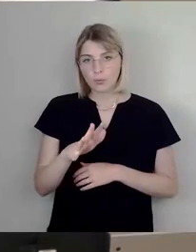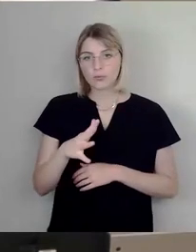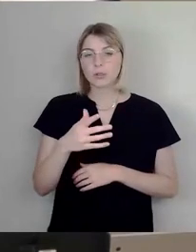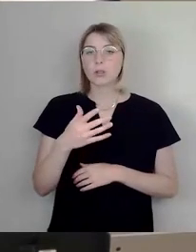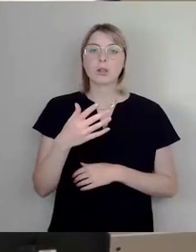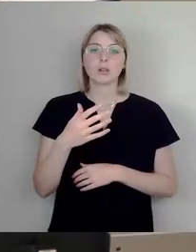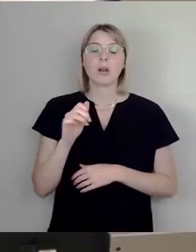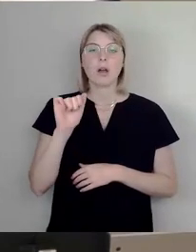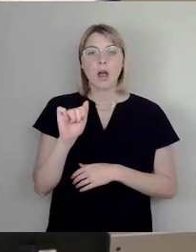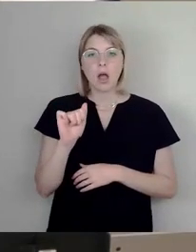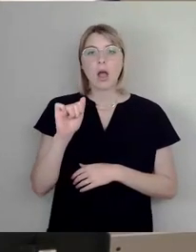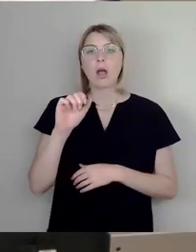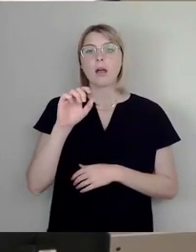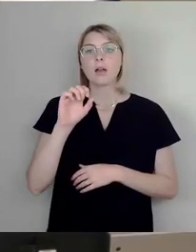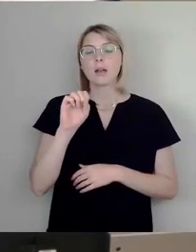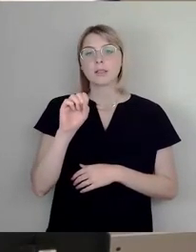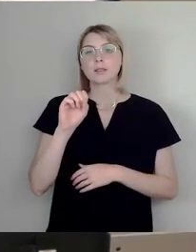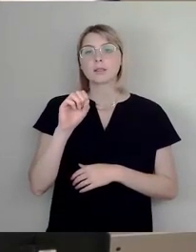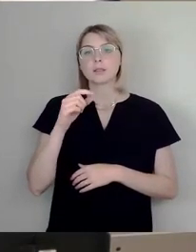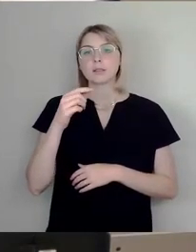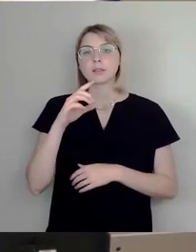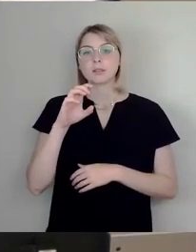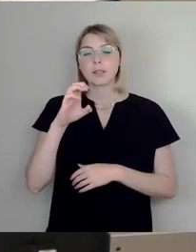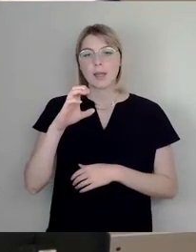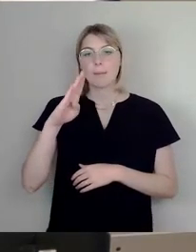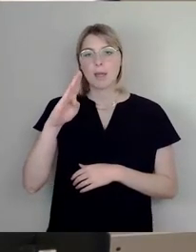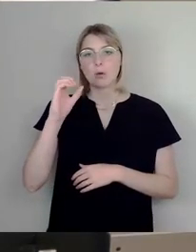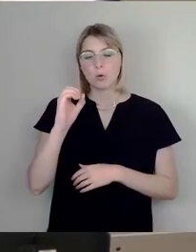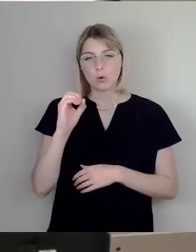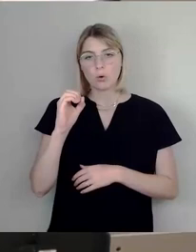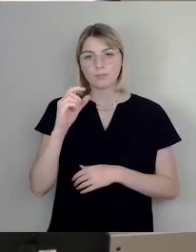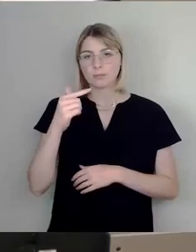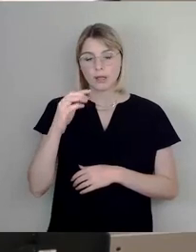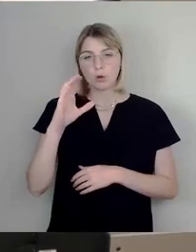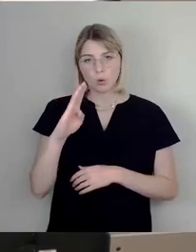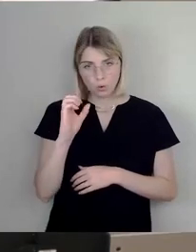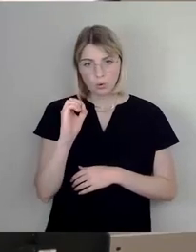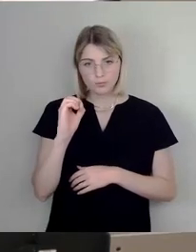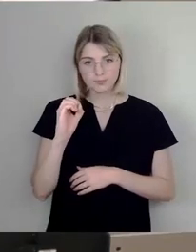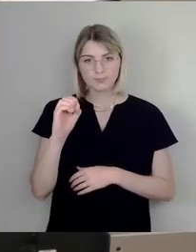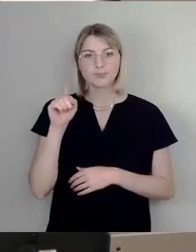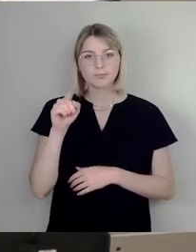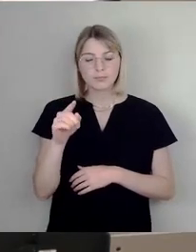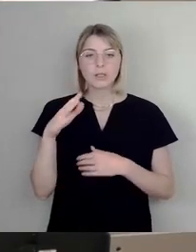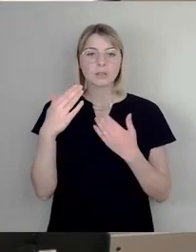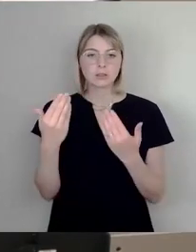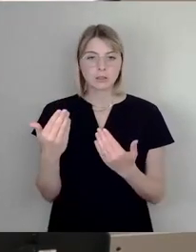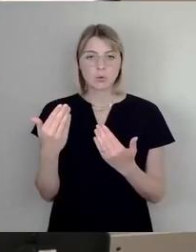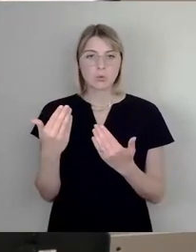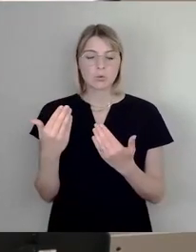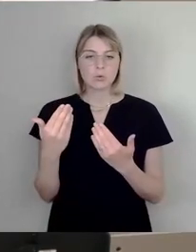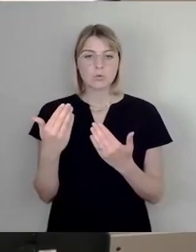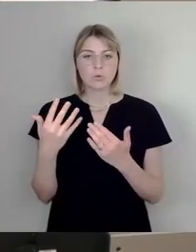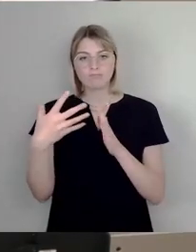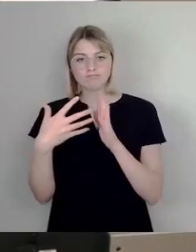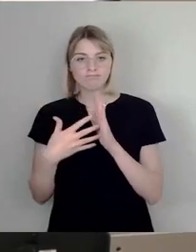StPO ein solches Verfahren eingestellt, gegen Geldauflage. Das Problem kommt aber später. Wenn dann